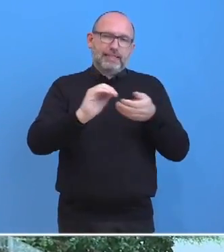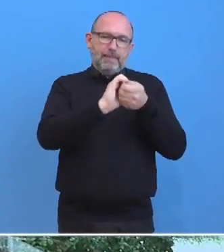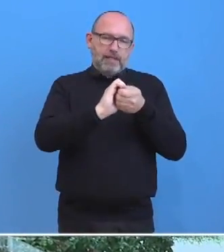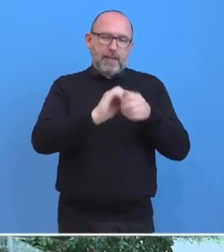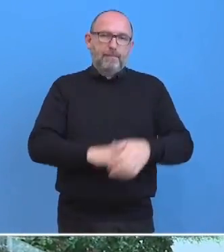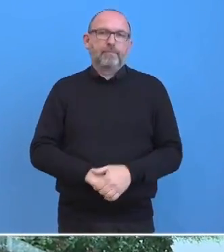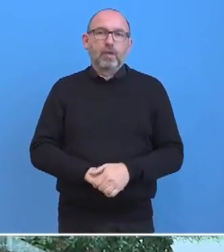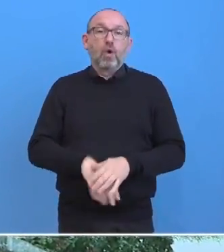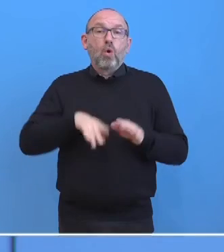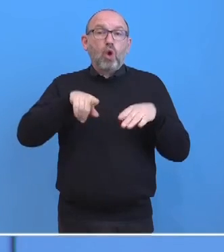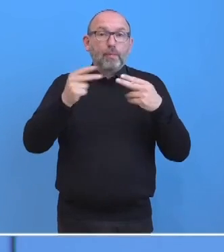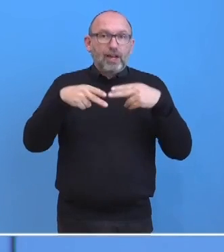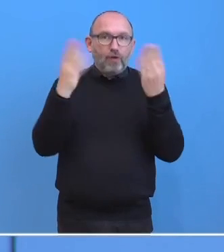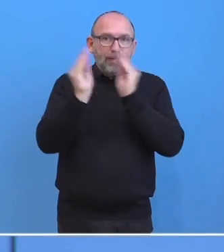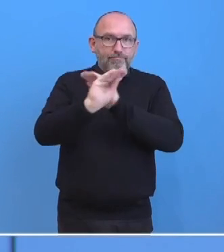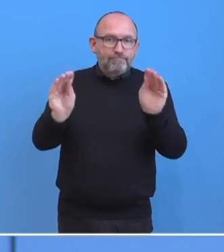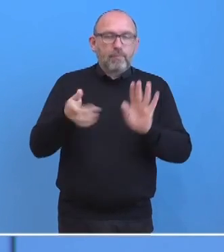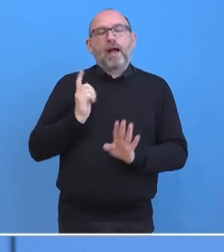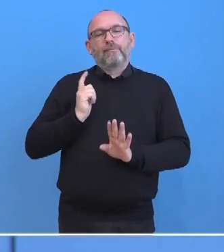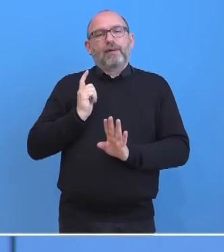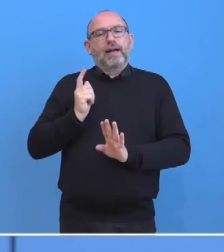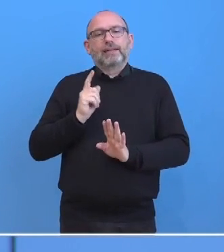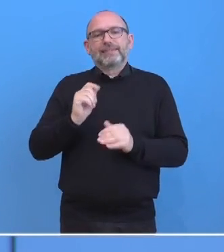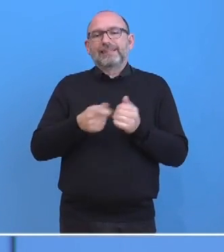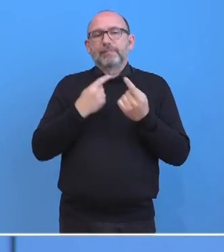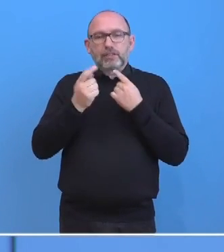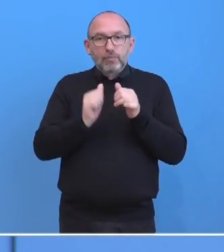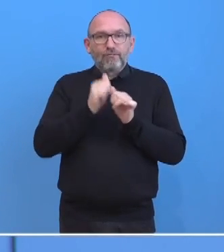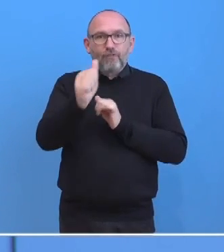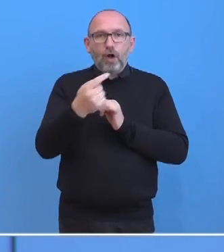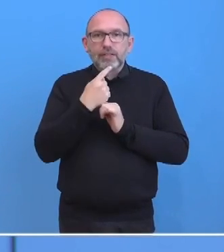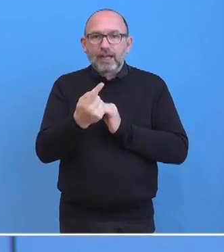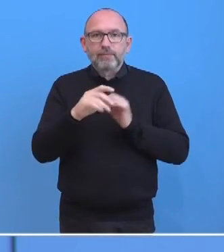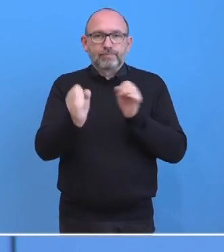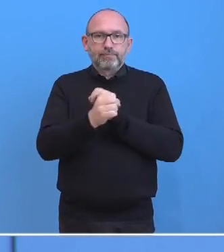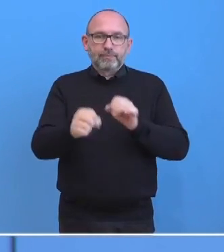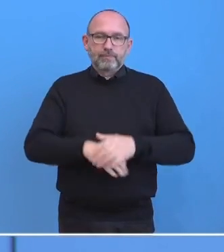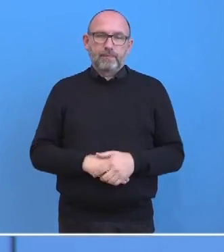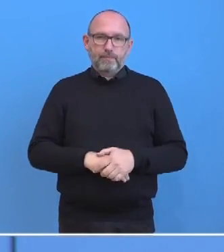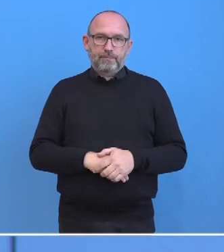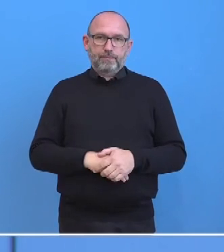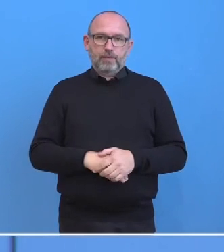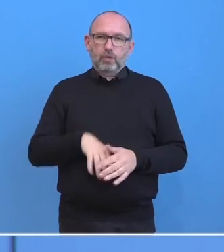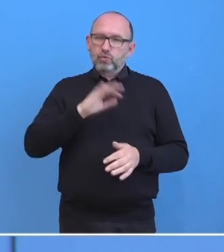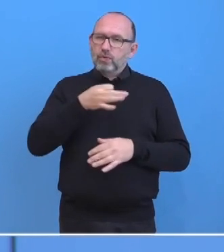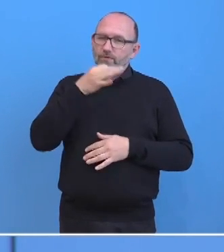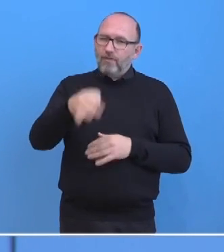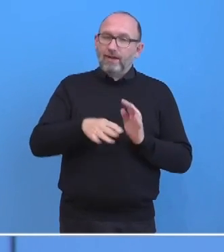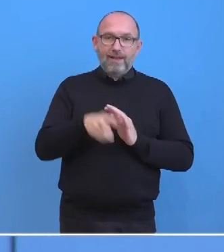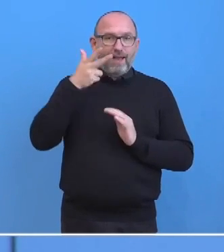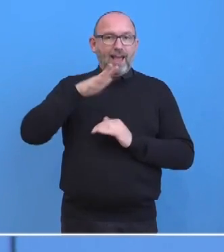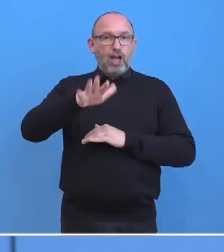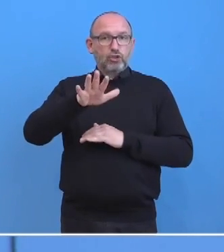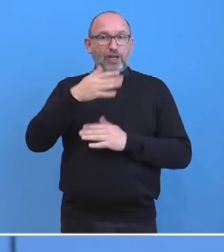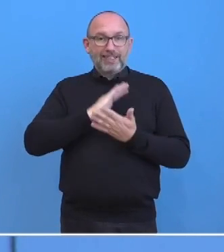danach schon etwas gibt, müssen wir abwarten. Ich kann den Gesprächen jetzt auch noch nicht vorgreifen. Zusatz, Herr Klement? Geht Herr Scheuer über die bisherige